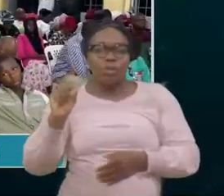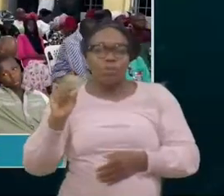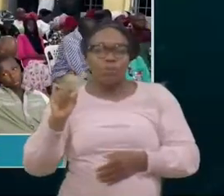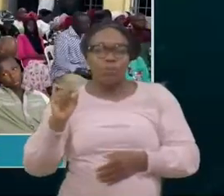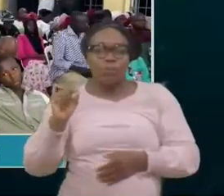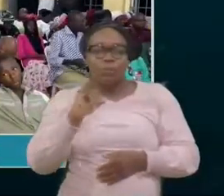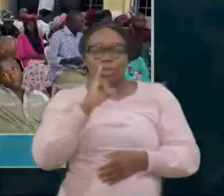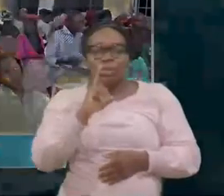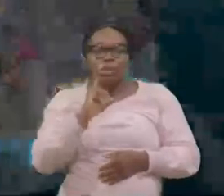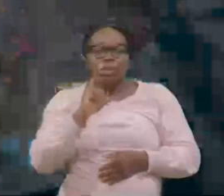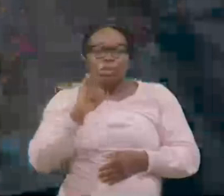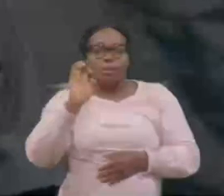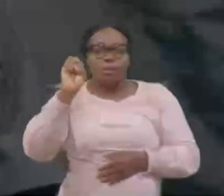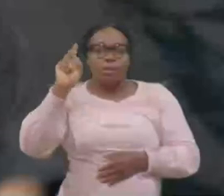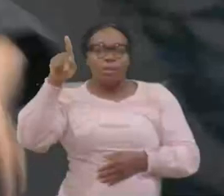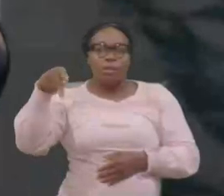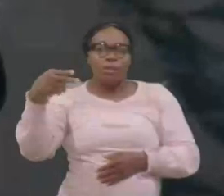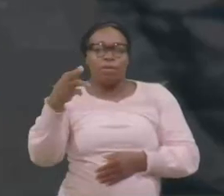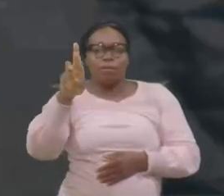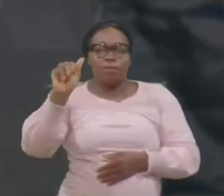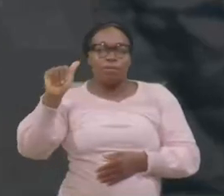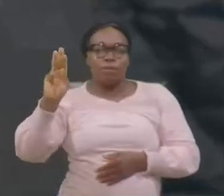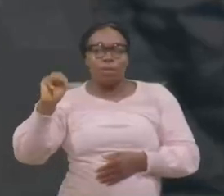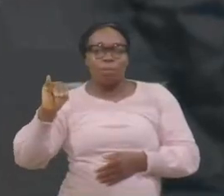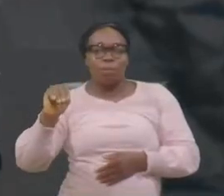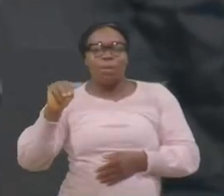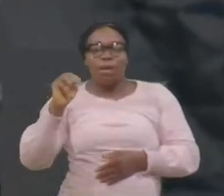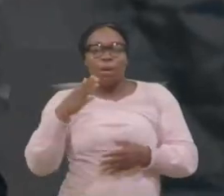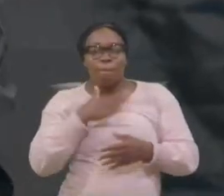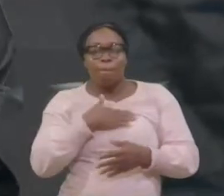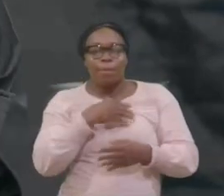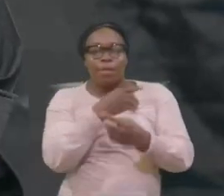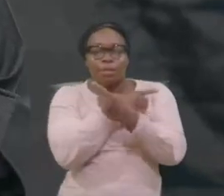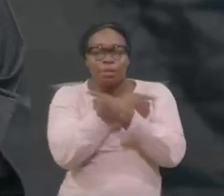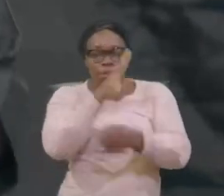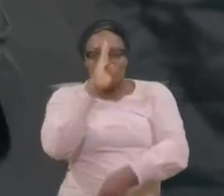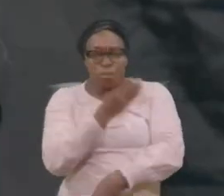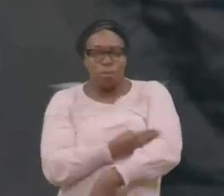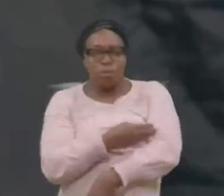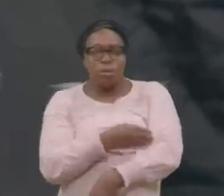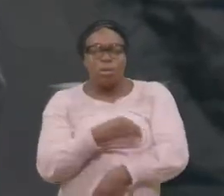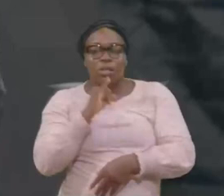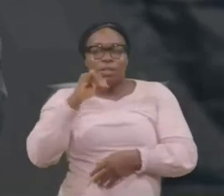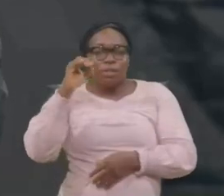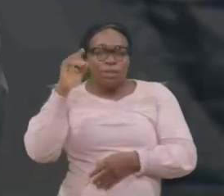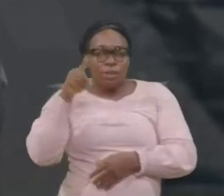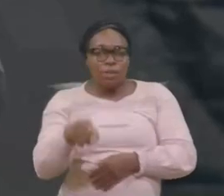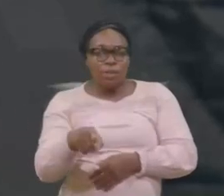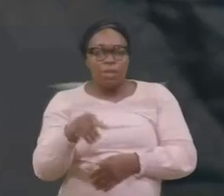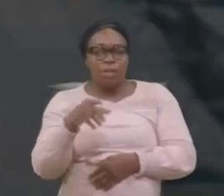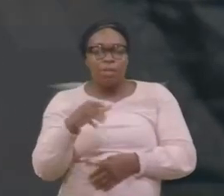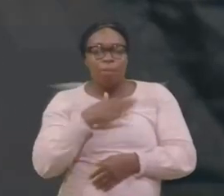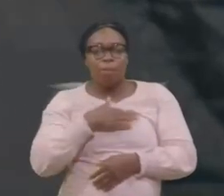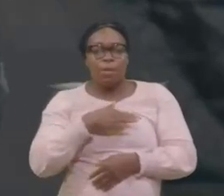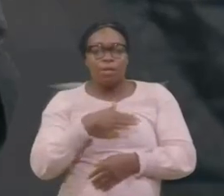Jérémie 31, 20, Ephraim est-il donc pour moi, Un fils et chéri, Un enfant qui fait